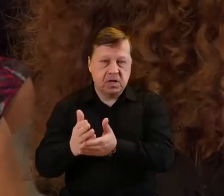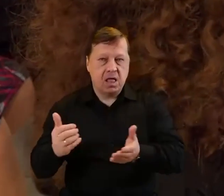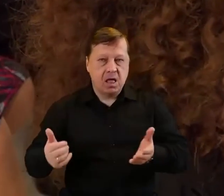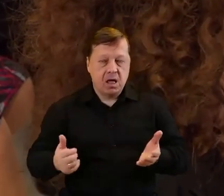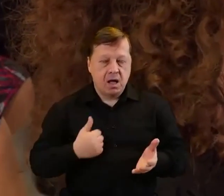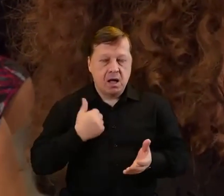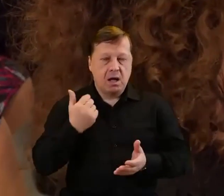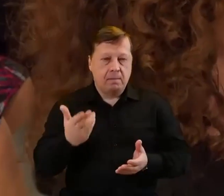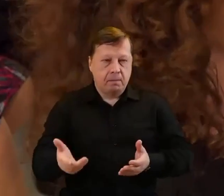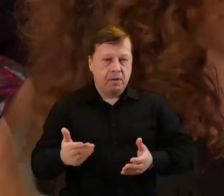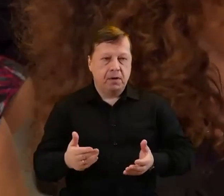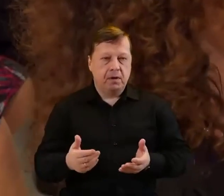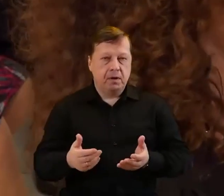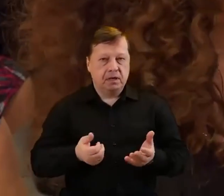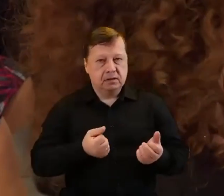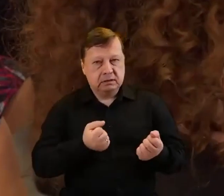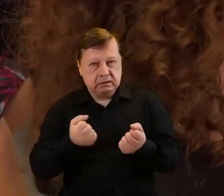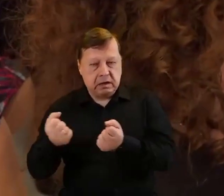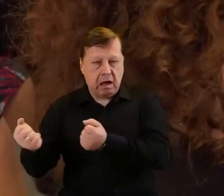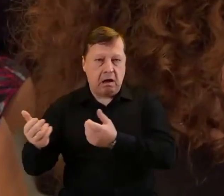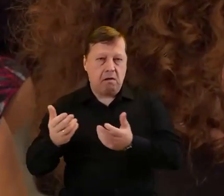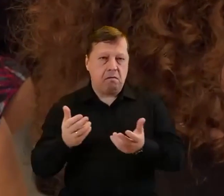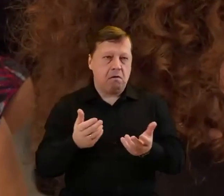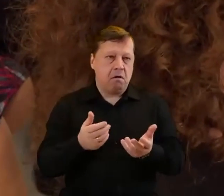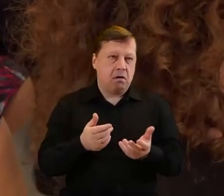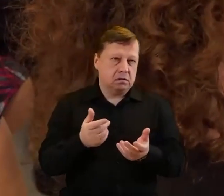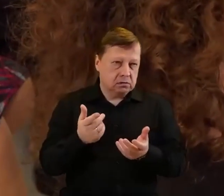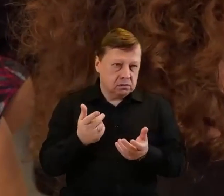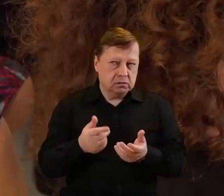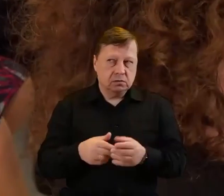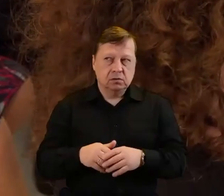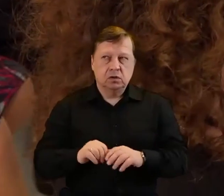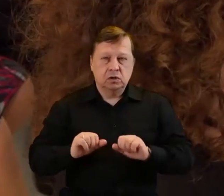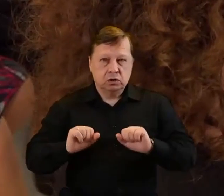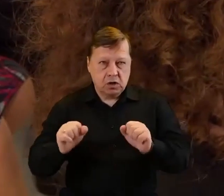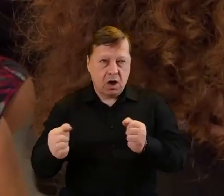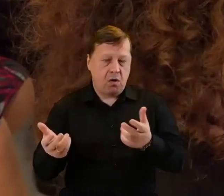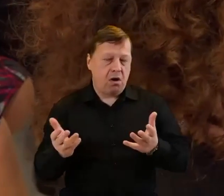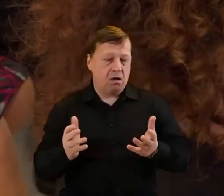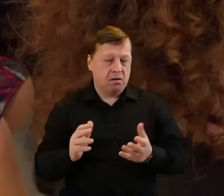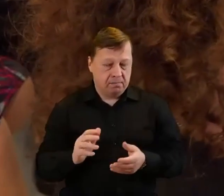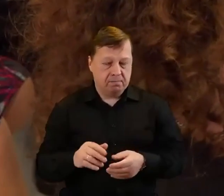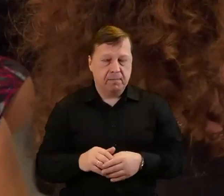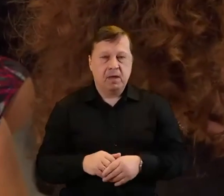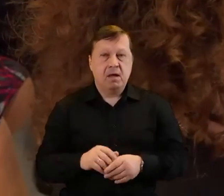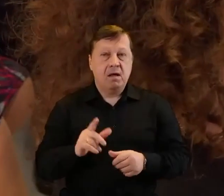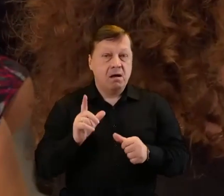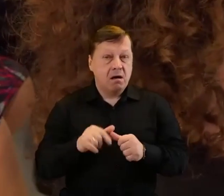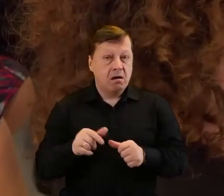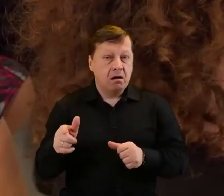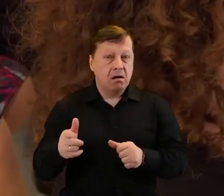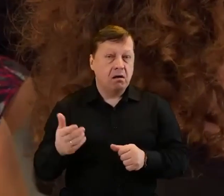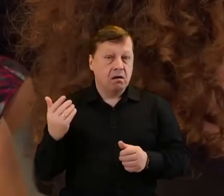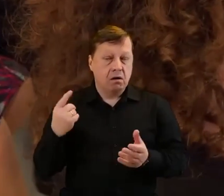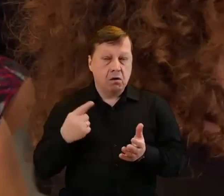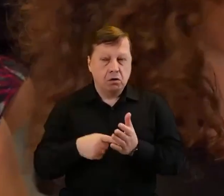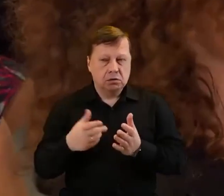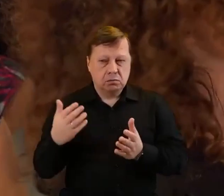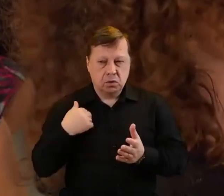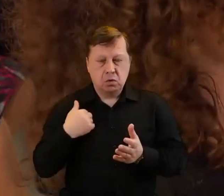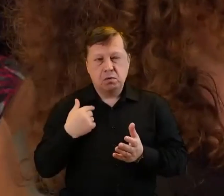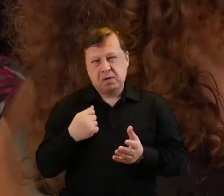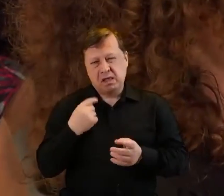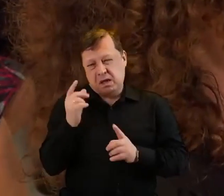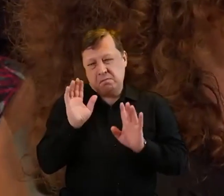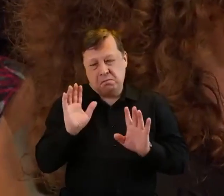tam w inne działania i to robiły. Natomiast niestety ostatnio wytworzył się taki moim